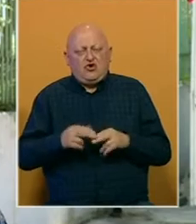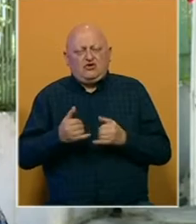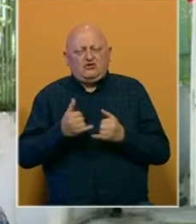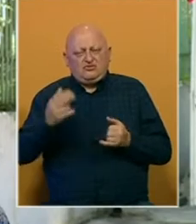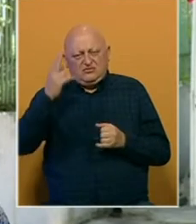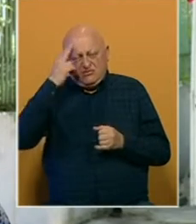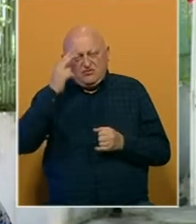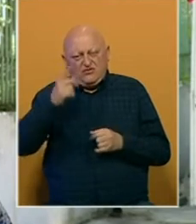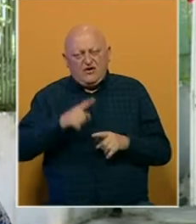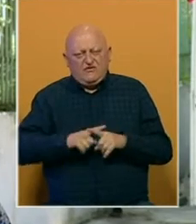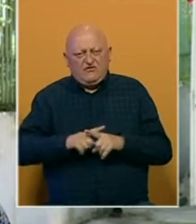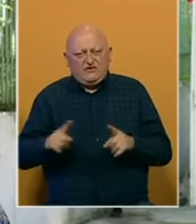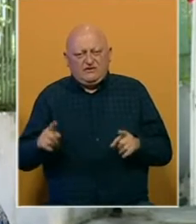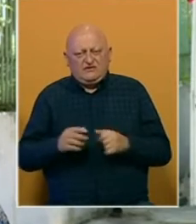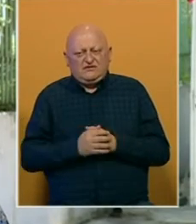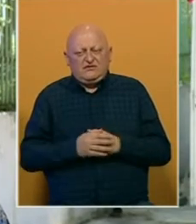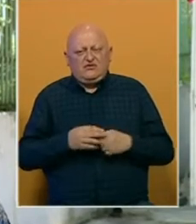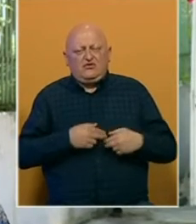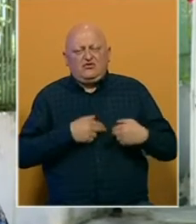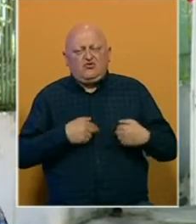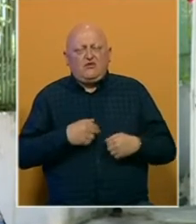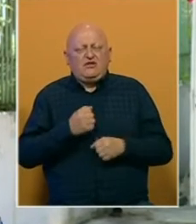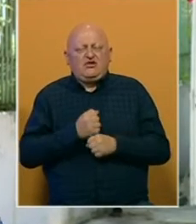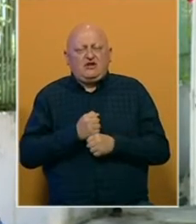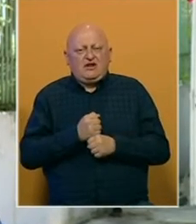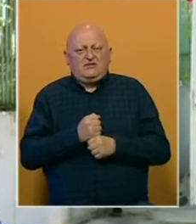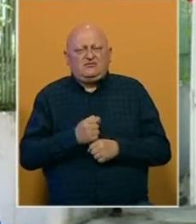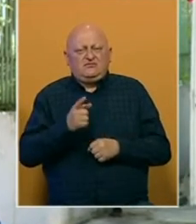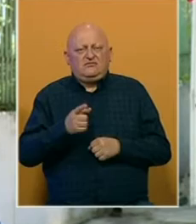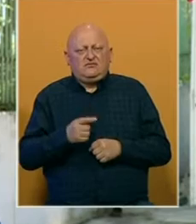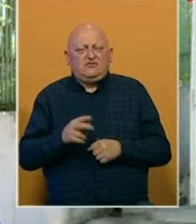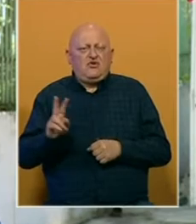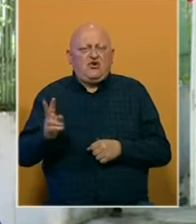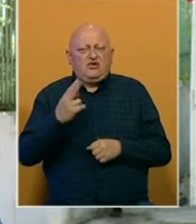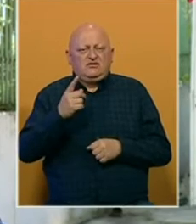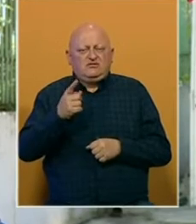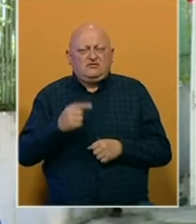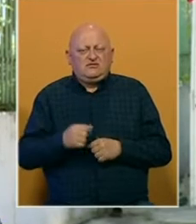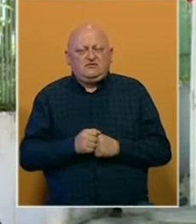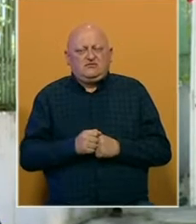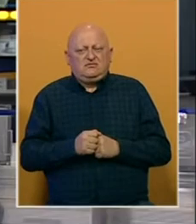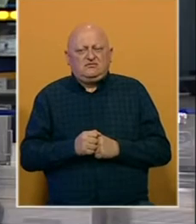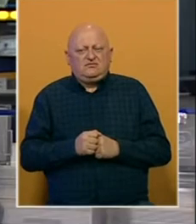prepoznati ovakvu vrstu humanitarnog rada i da će se odazivati na ovakve akcije.